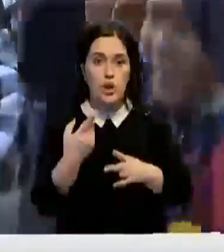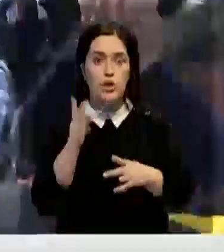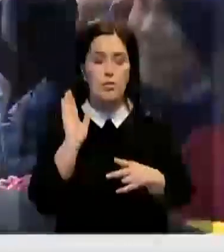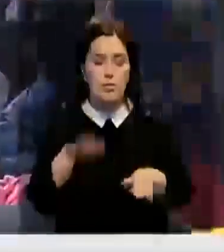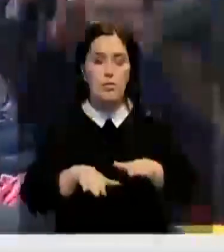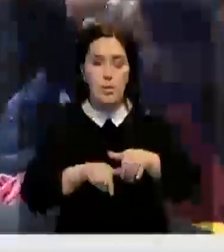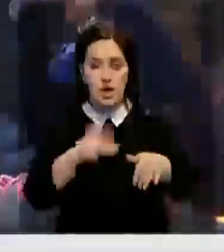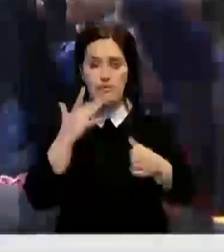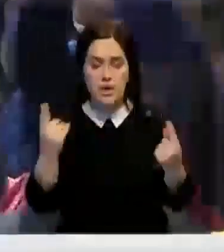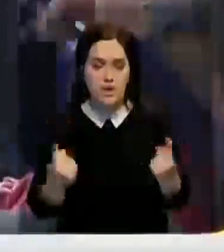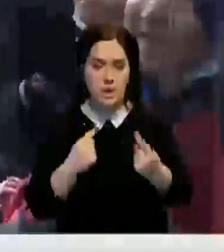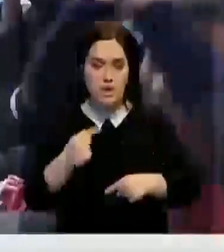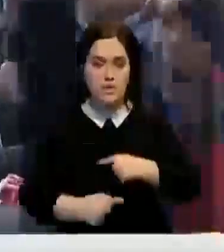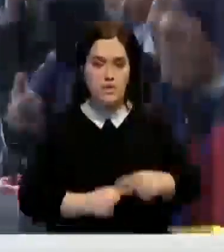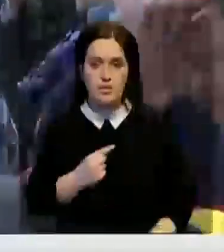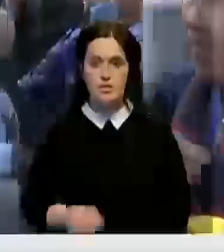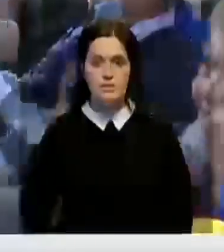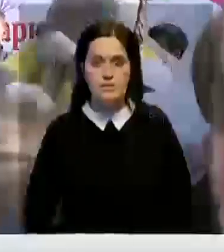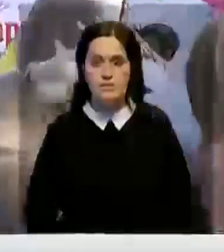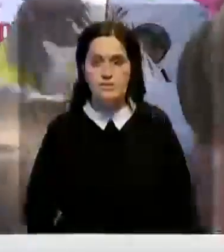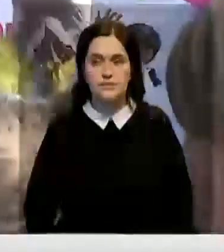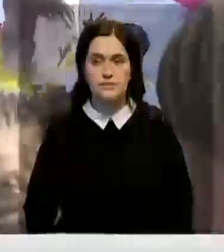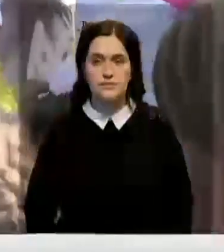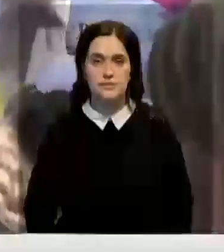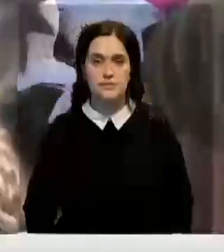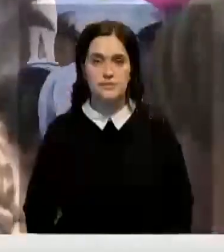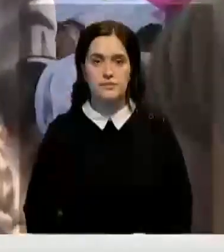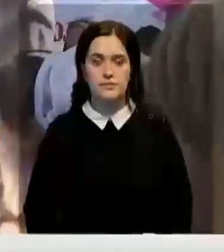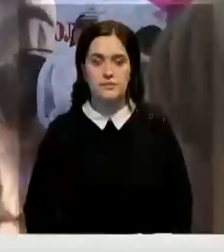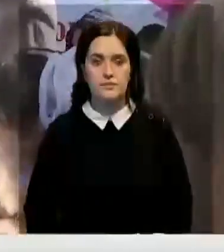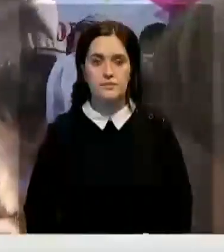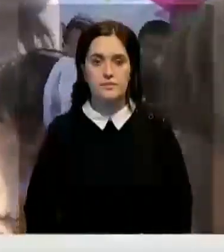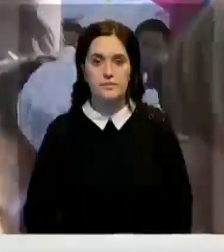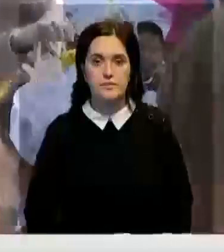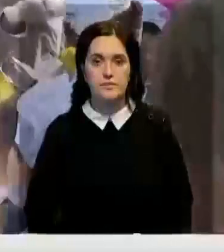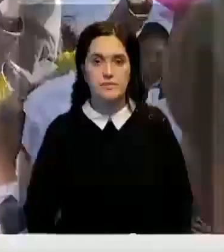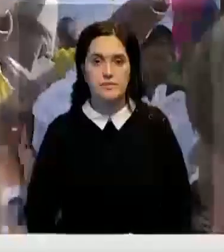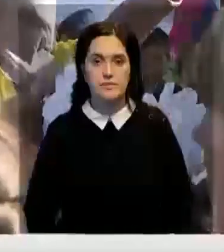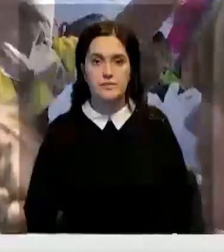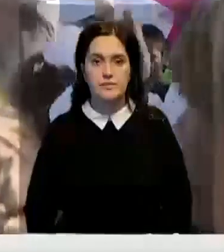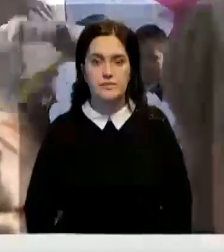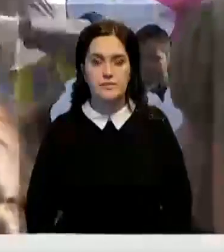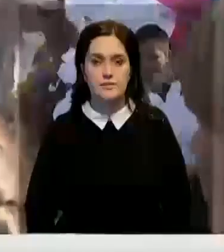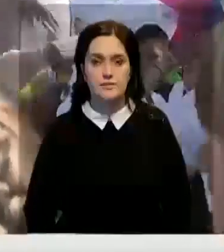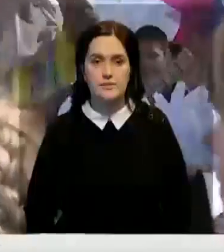станет традиционным. Катерина Попкова, Азамат Саметов, Нурмахан Бекмуратов, Шымкент, Хабар 24.